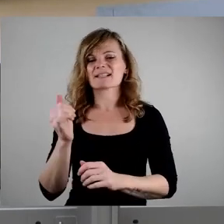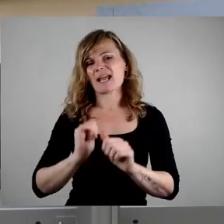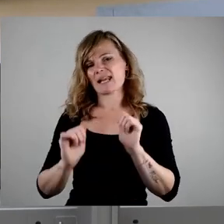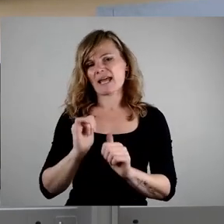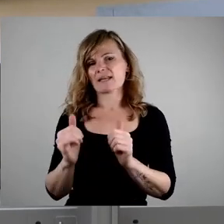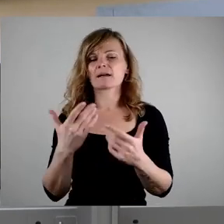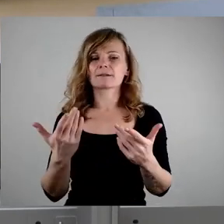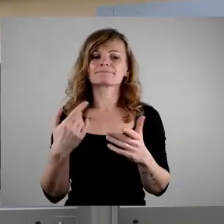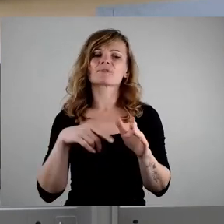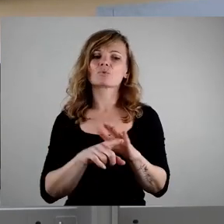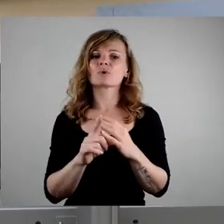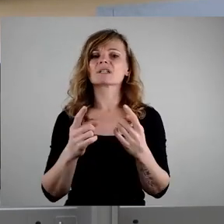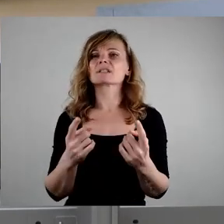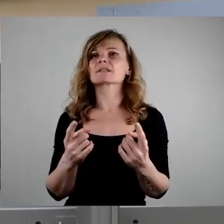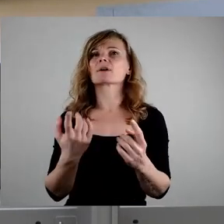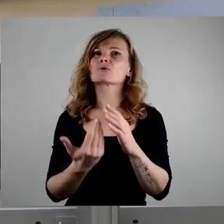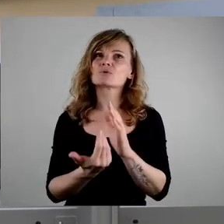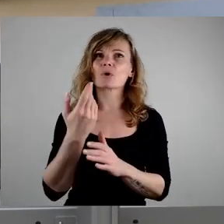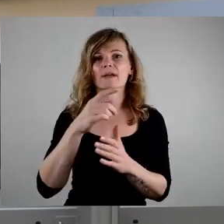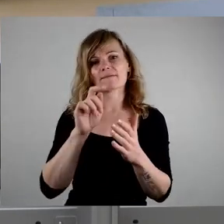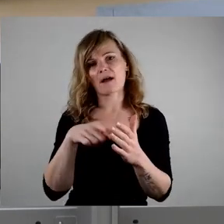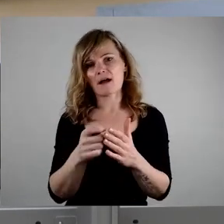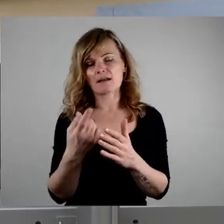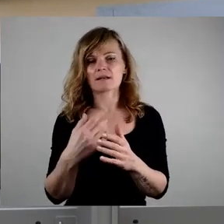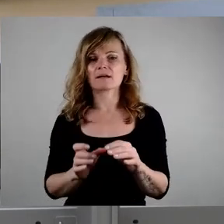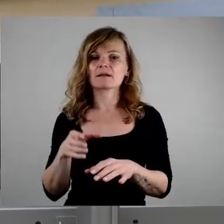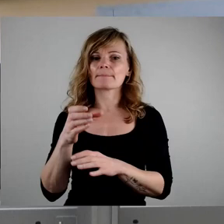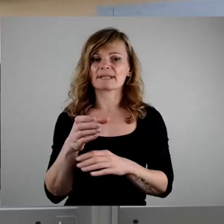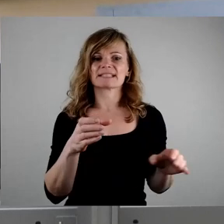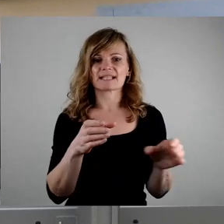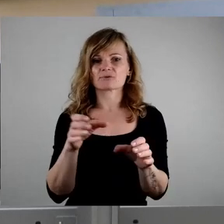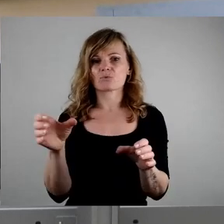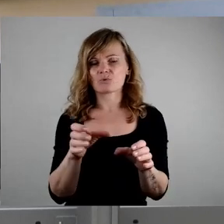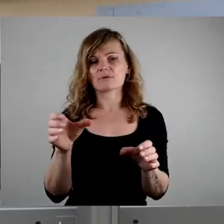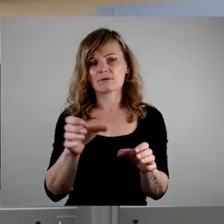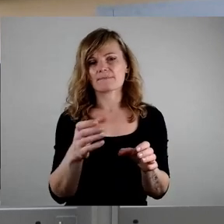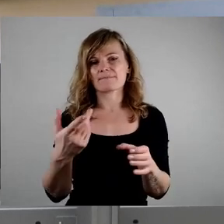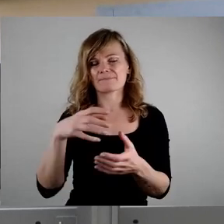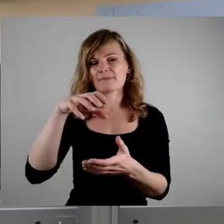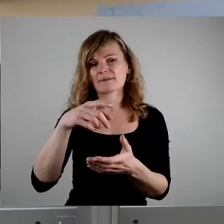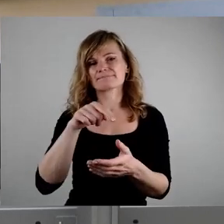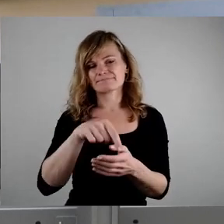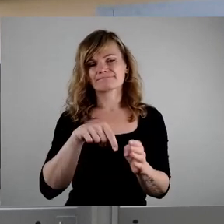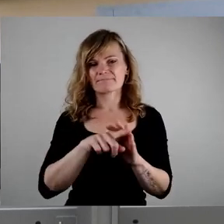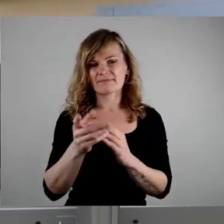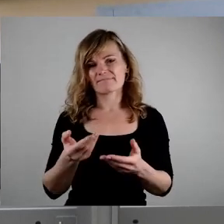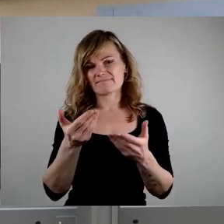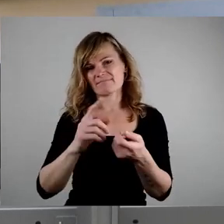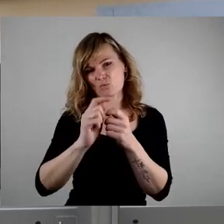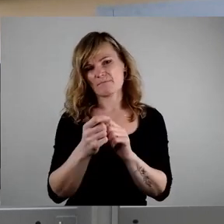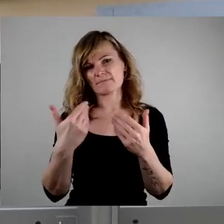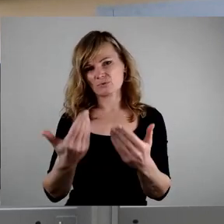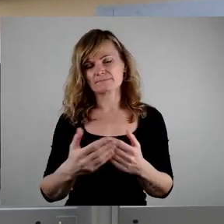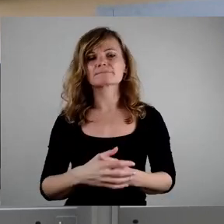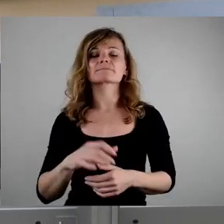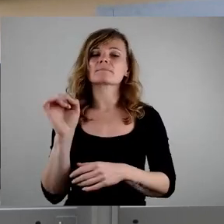Neuwahl und die Besetzung dann in die Stadtbezirksbeiräte getragen wurde. Warum